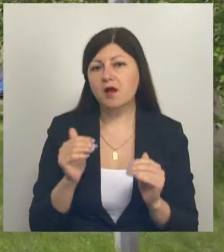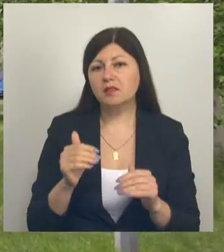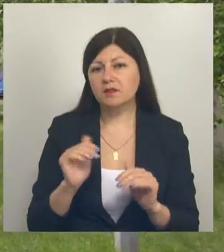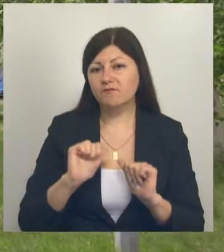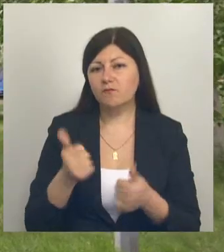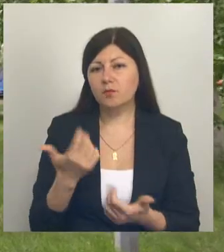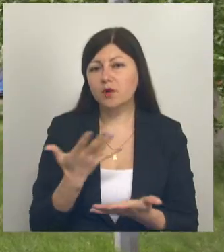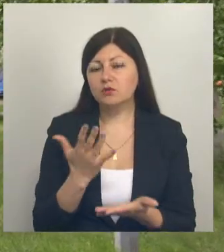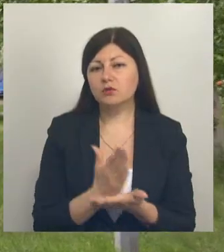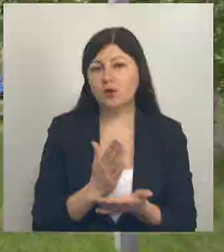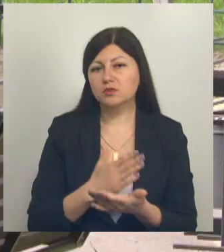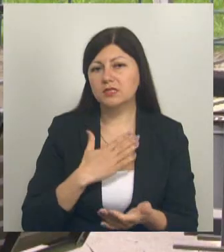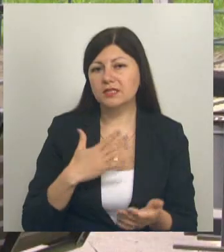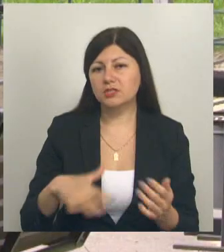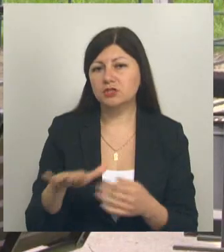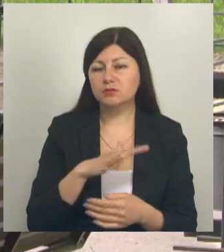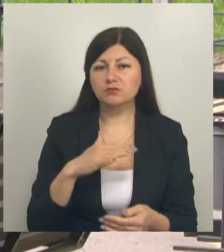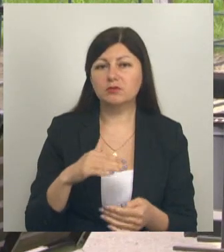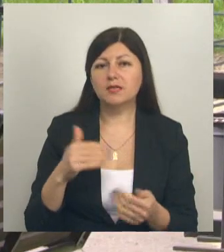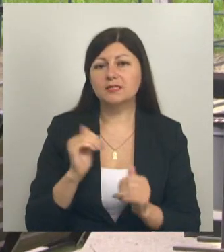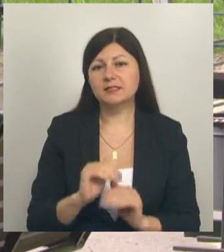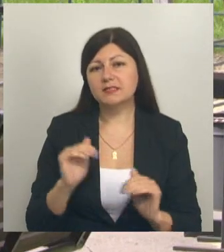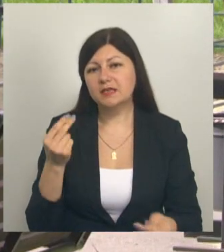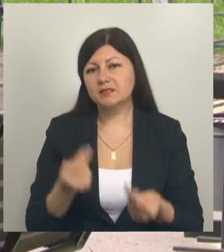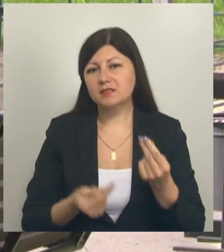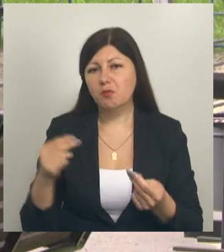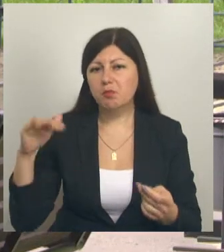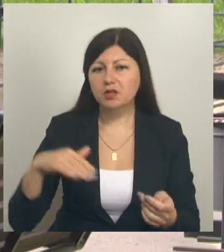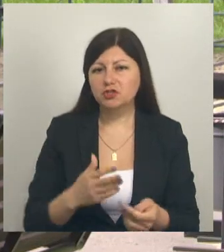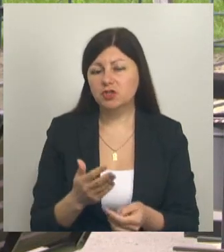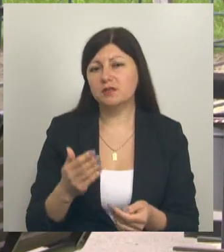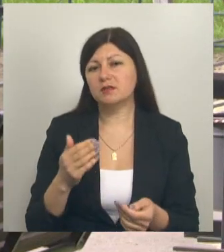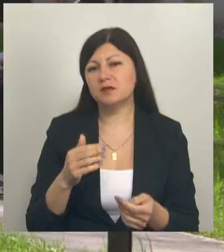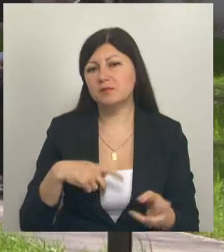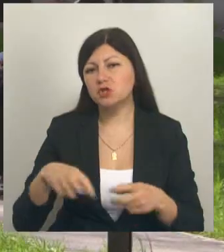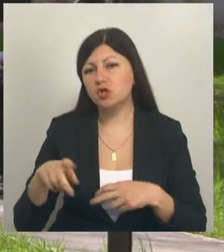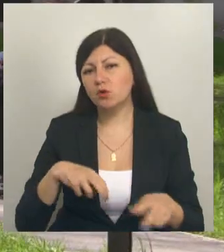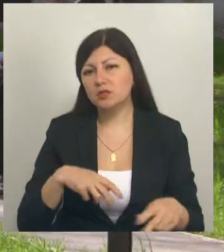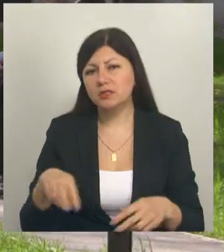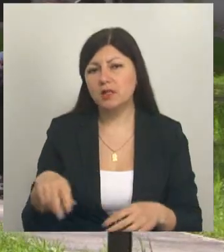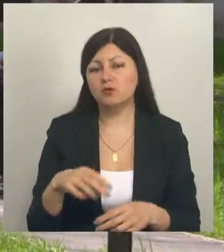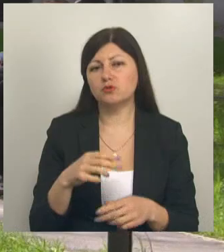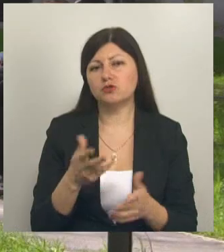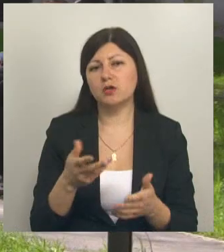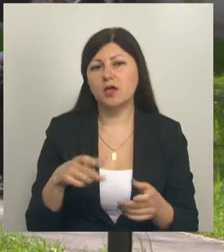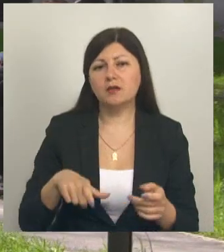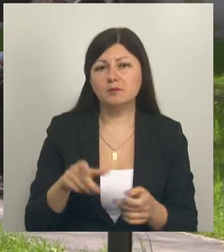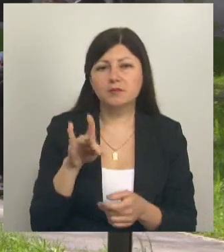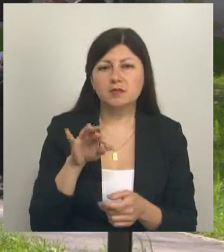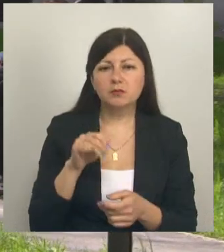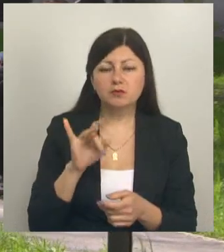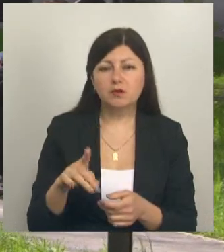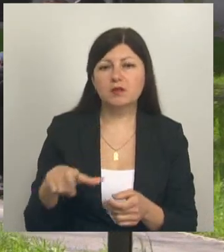находятся на нашей территории. Детские площадки, пешеходные дорожки, тротуары,